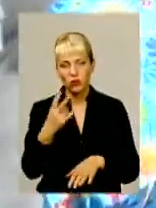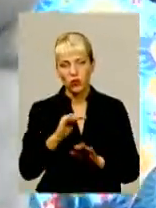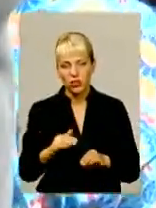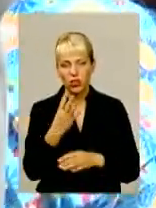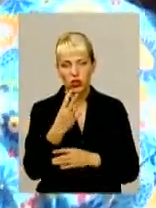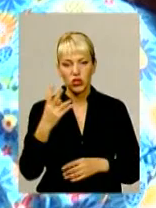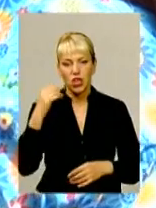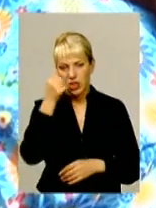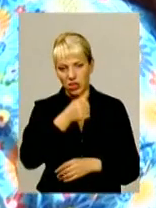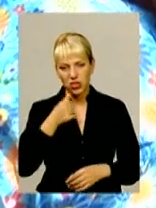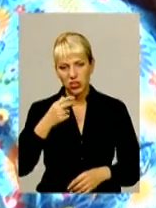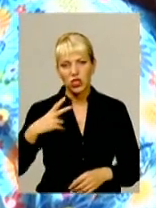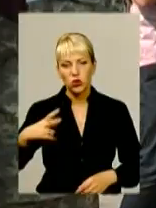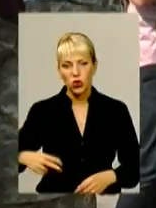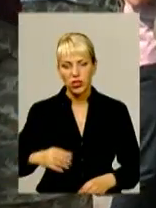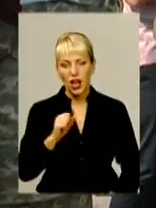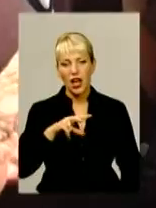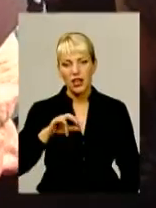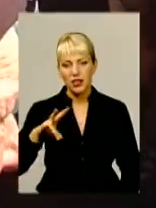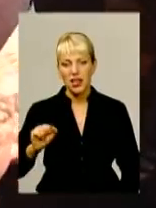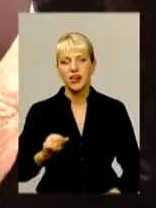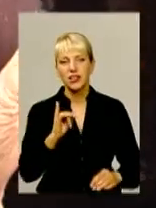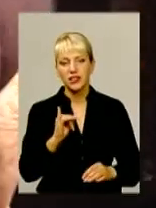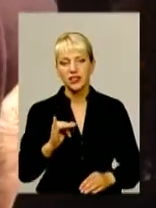чотирирічна донька Аліна та десятирічний син Дмитро.